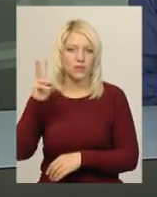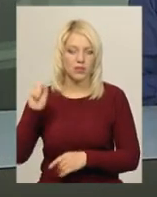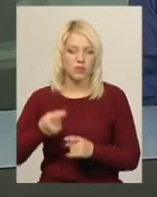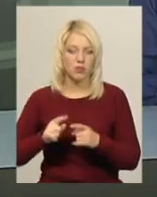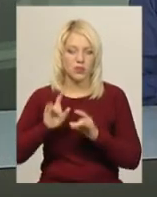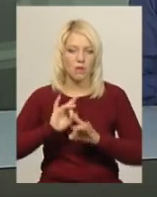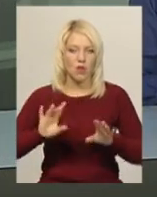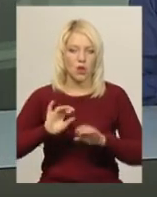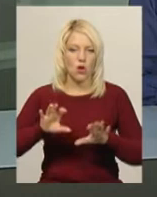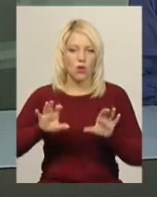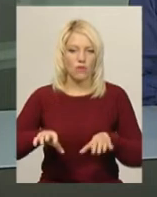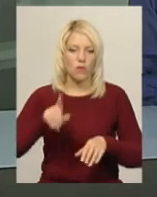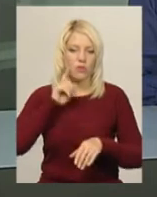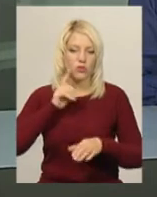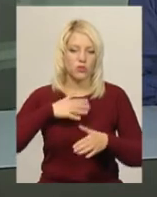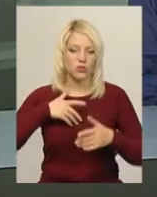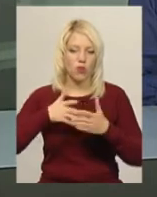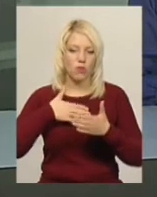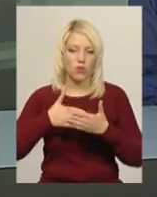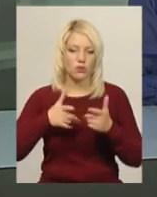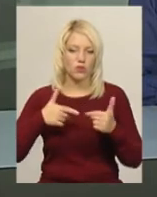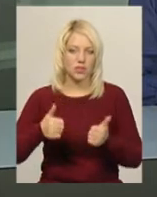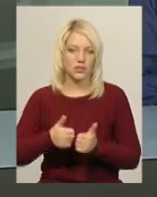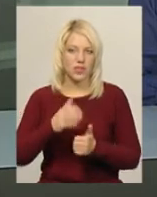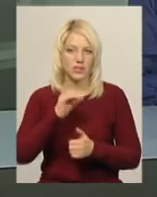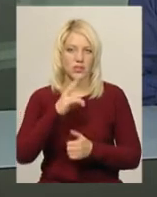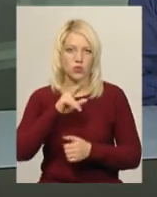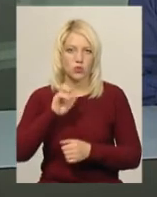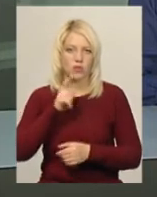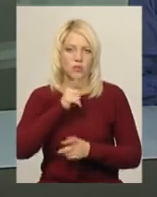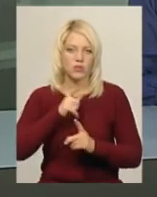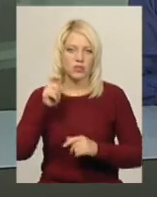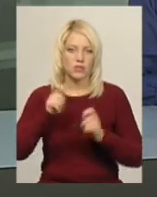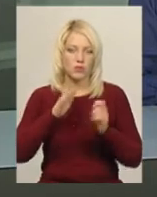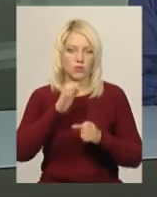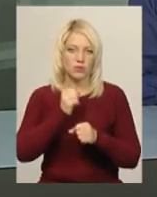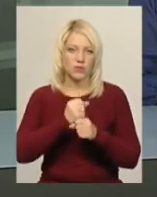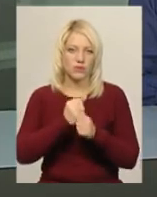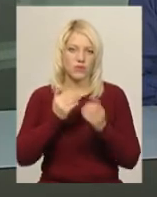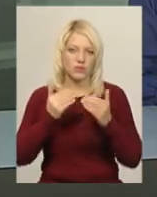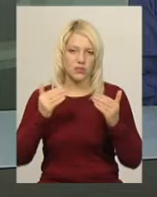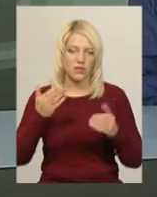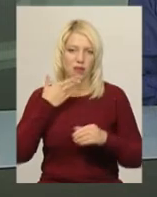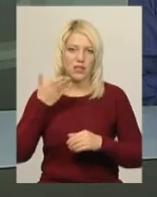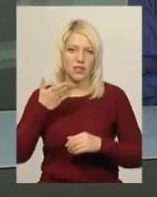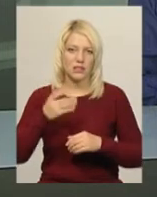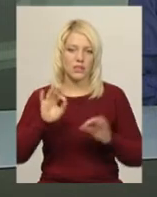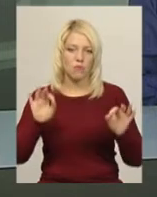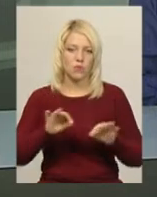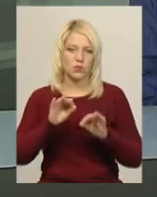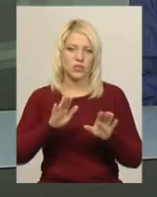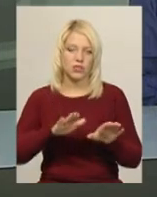голова молодіжної громадської організації «Січ» Дмитро Савчук. Під час фестивалю працюватимуть виставкова, лекційна і музична локації.